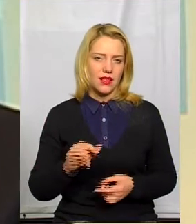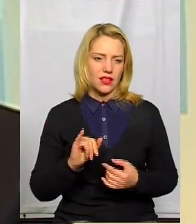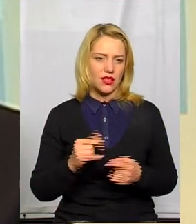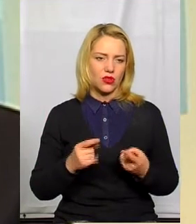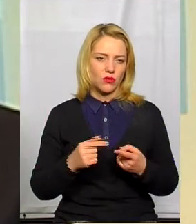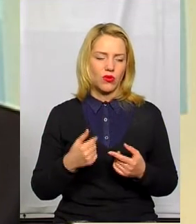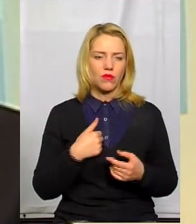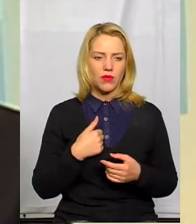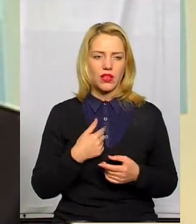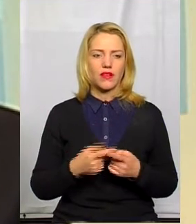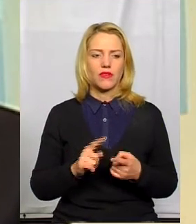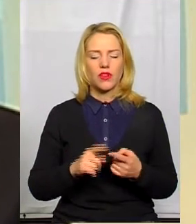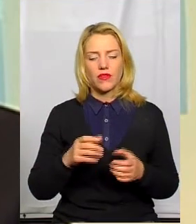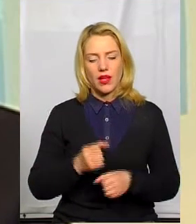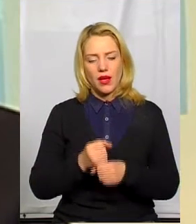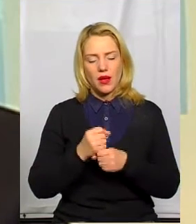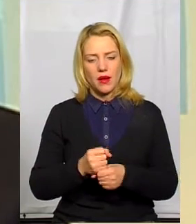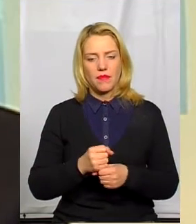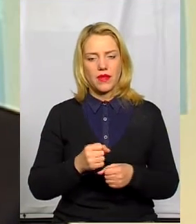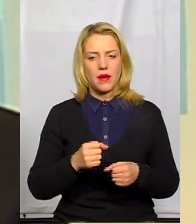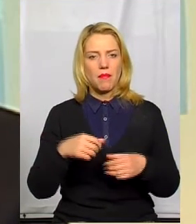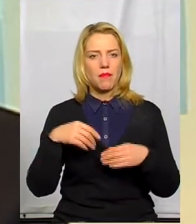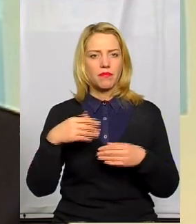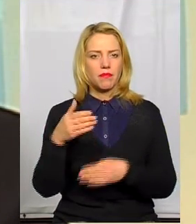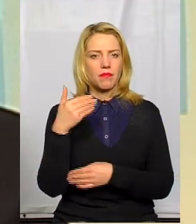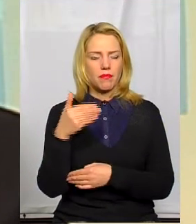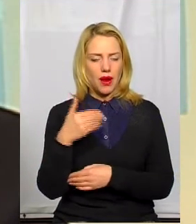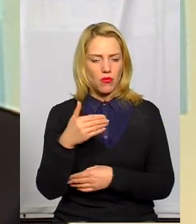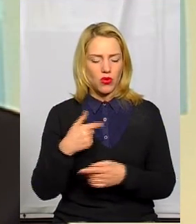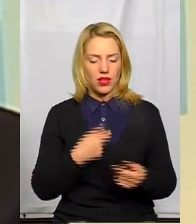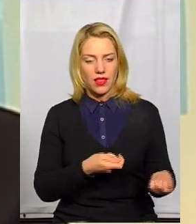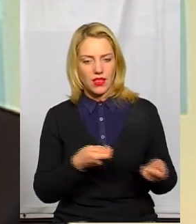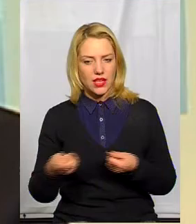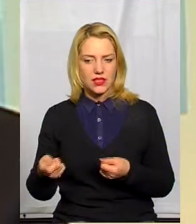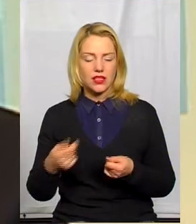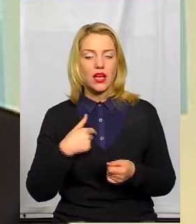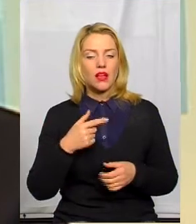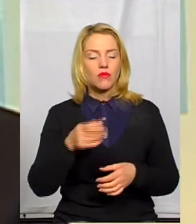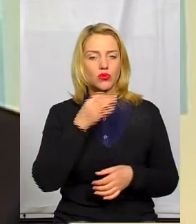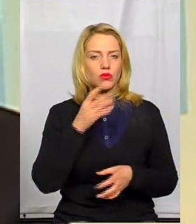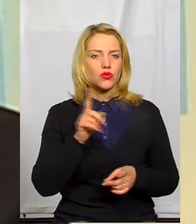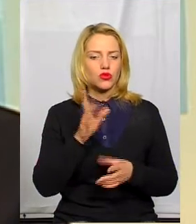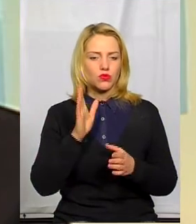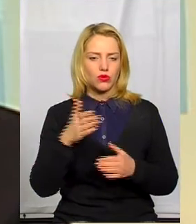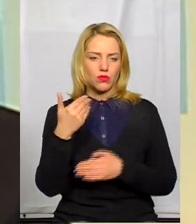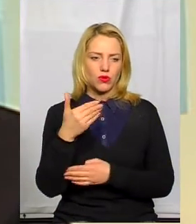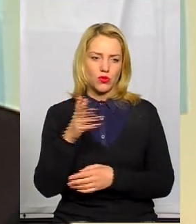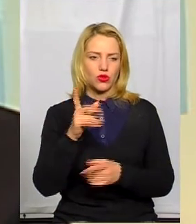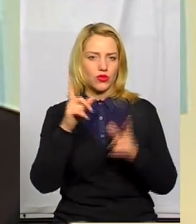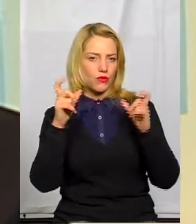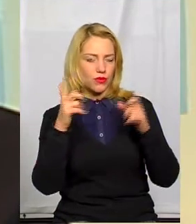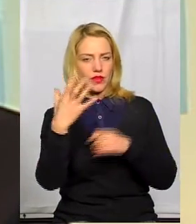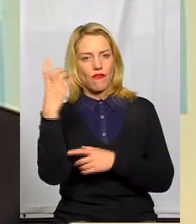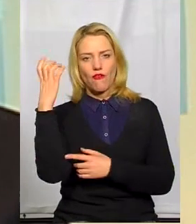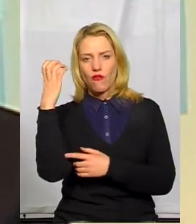трішки інтерактивити, навіть внесення цих прапорів, от, воно привертає увагу. Молоді подобається, що буде щось яскраве, що будуть прапори, що вони зможуть зробити фото, зможуть